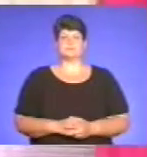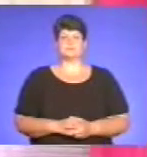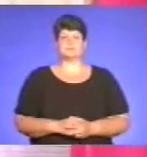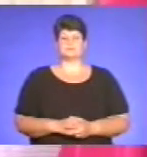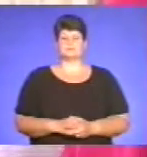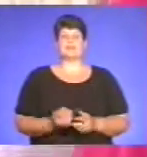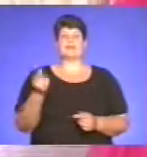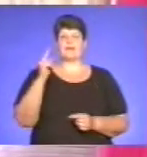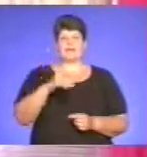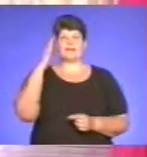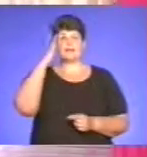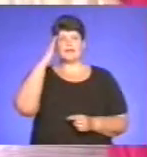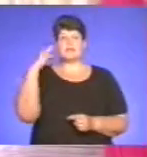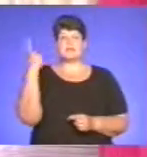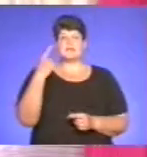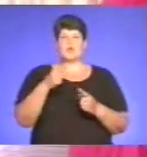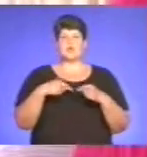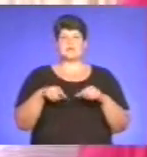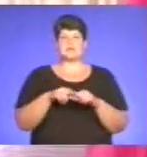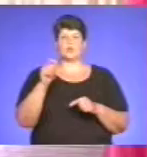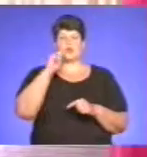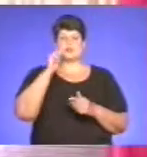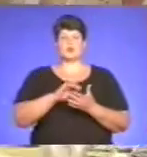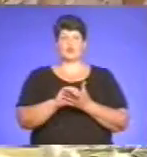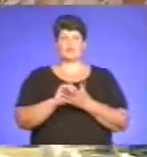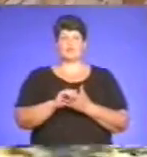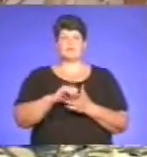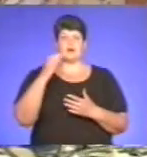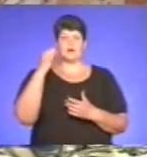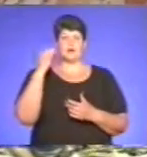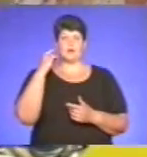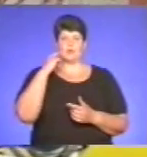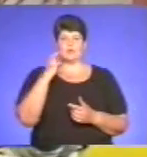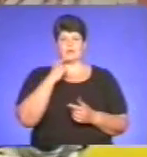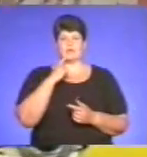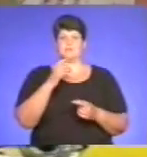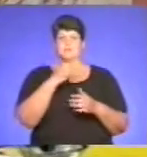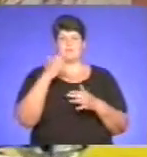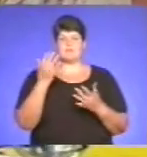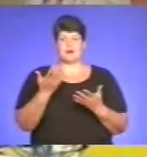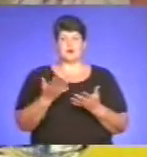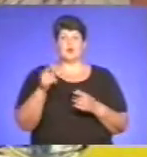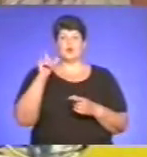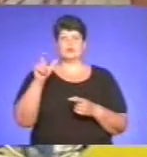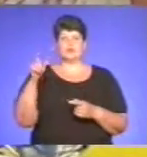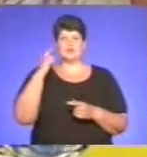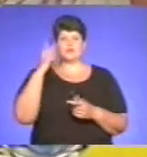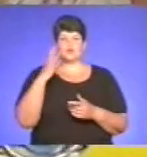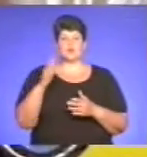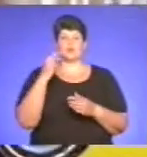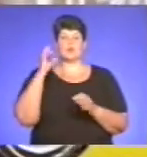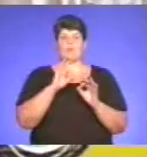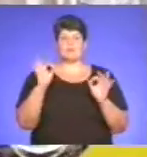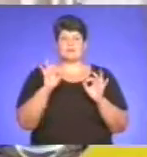Таких талантів, в обласній організації Українського товариства «Сліпих», мабуть, небагато. Люди, які не чують музики, так